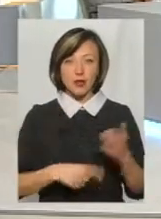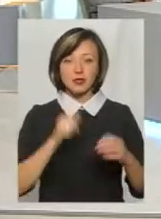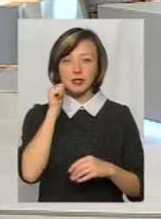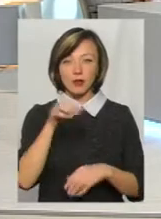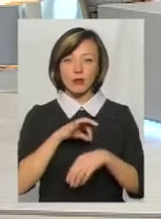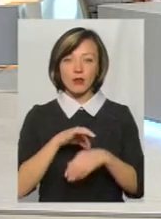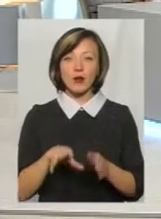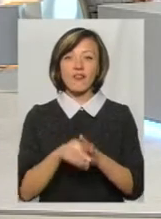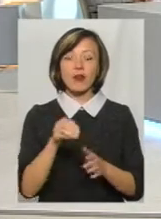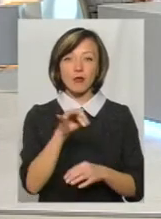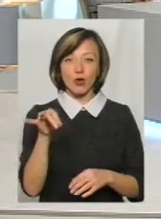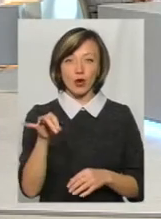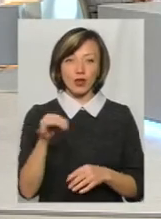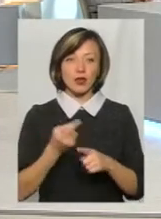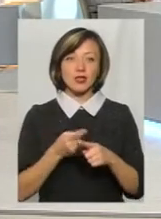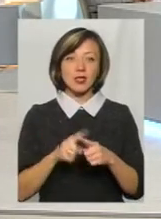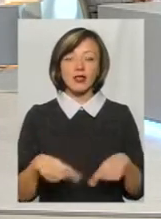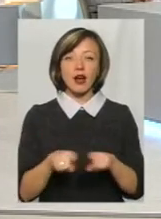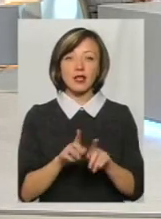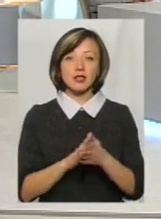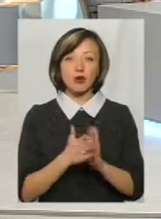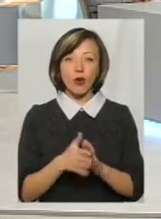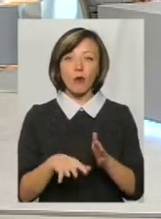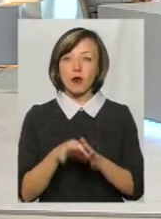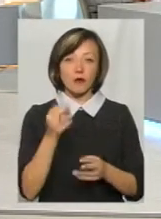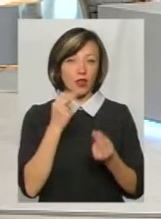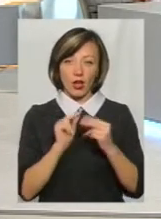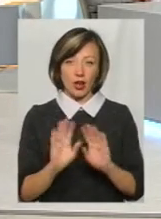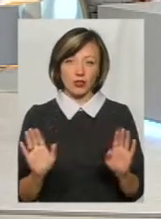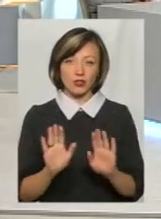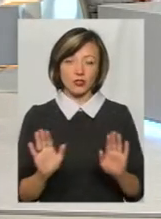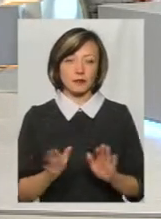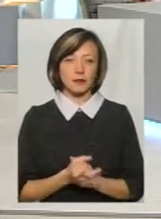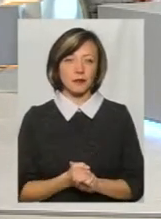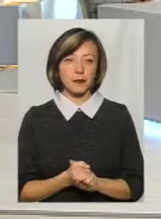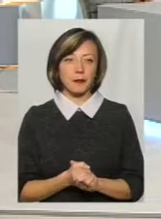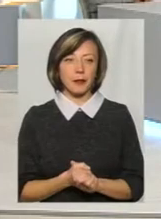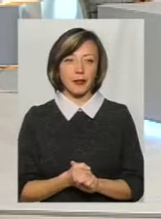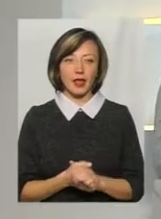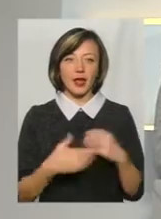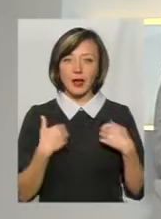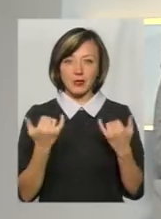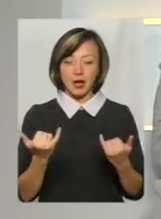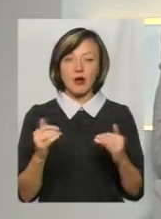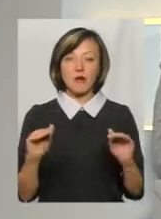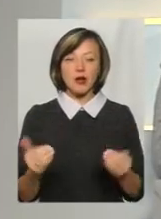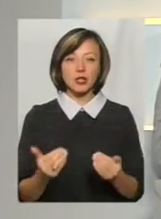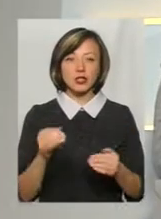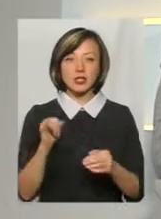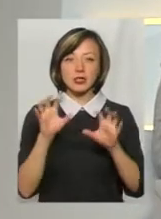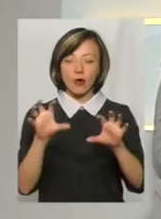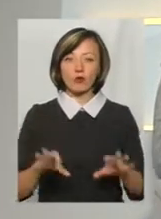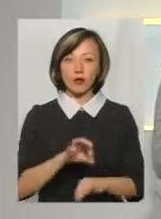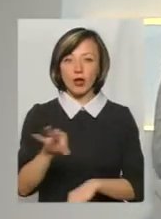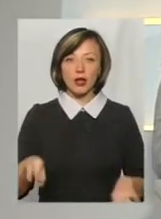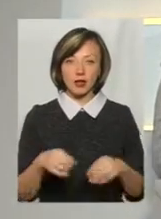проведемо вибори, ну, от така ситуацію оберемо не краще. Ви кажете, я би зараз обмежив. Я би так само зараз обмежив. І є законопроєкти,